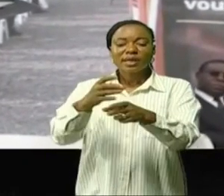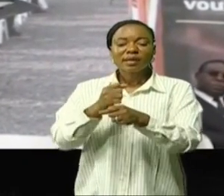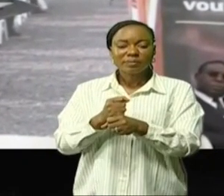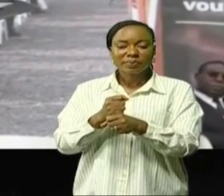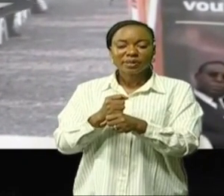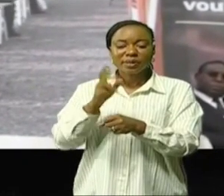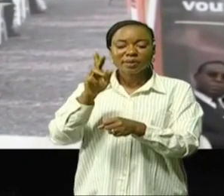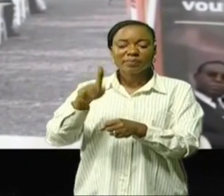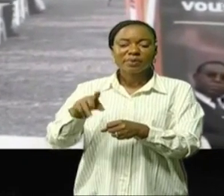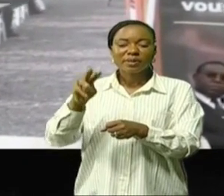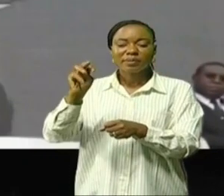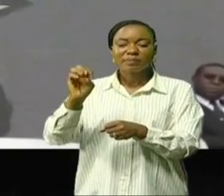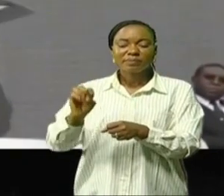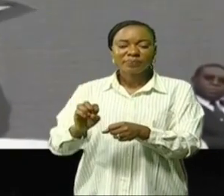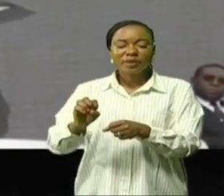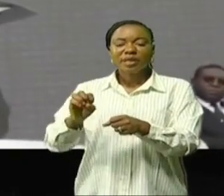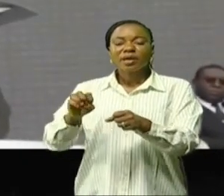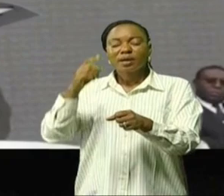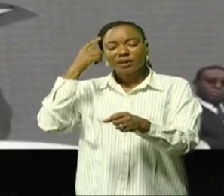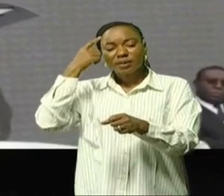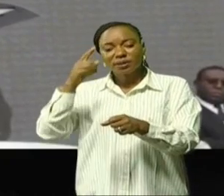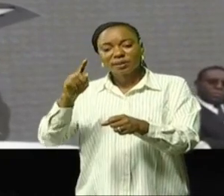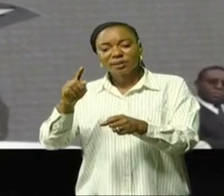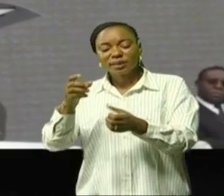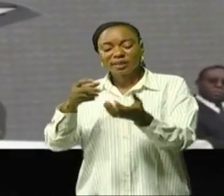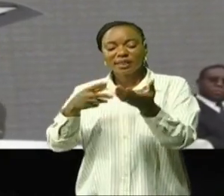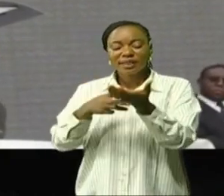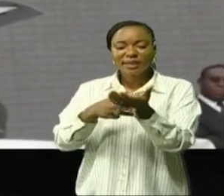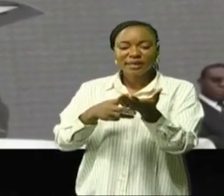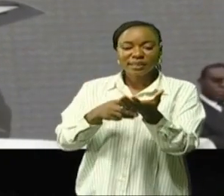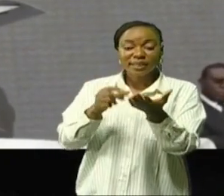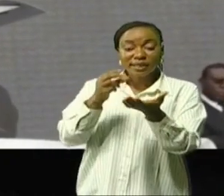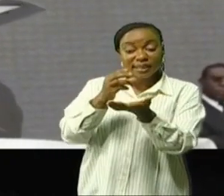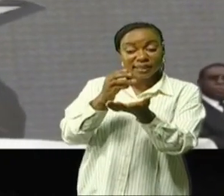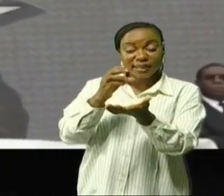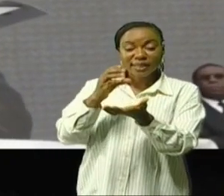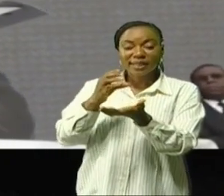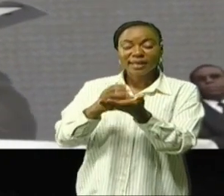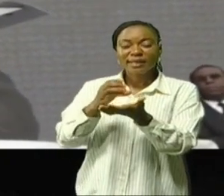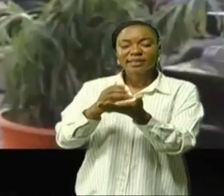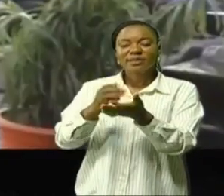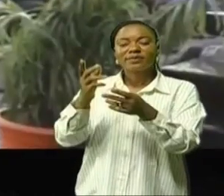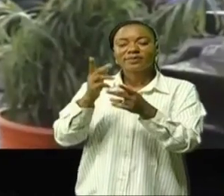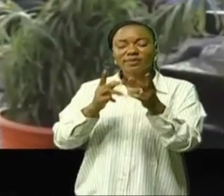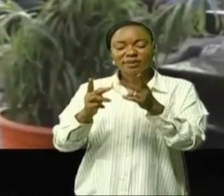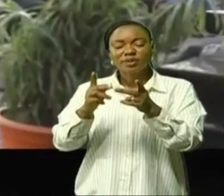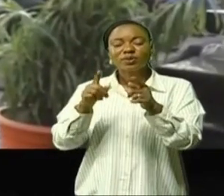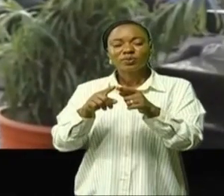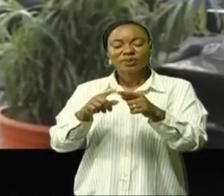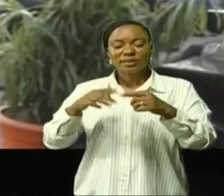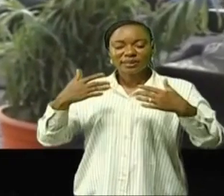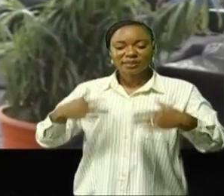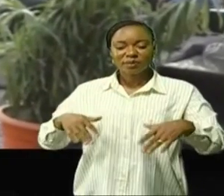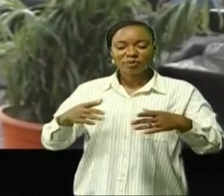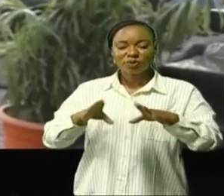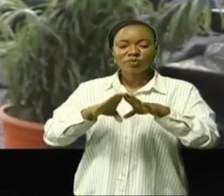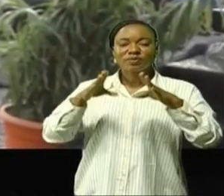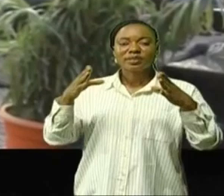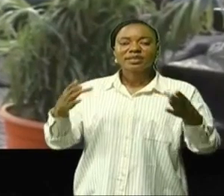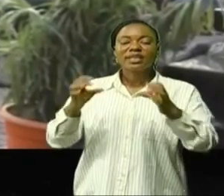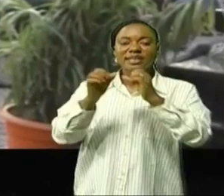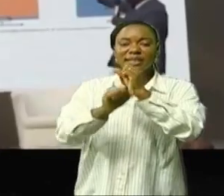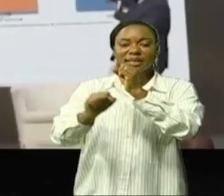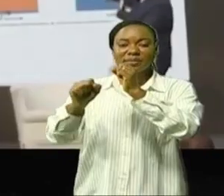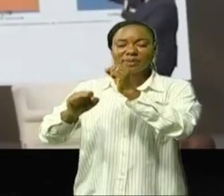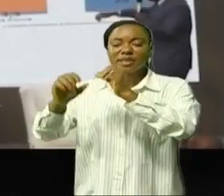placer le soutien à'entrepreneuriat sur la carte des visites du gouvernement avec des résultats probants cette cérémonie de lancement de campagne